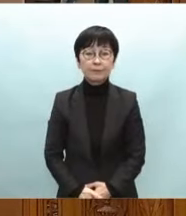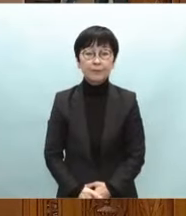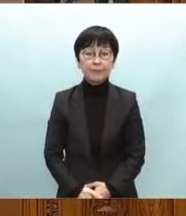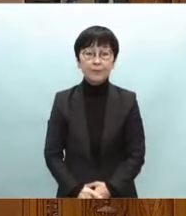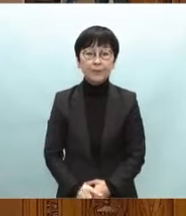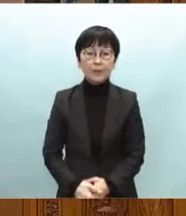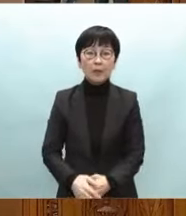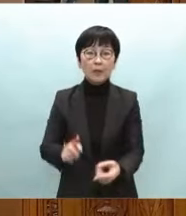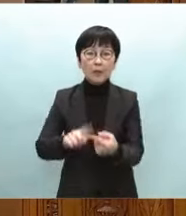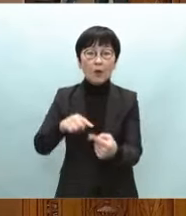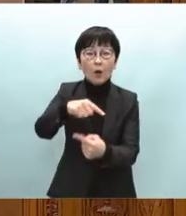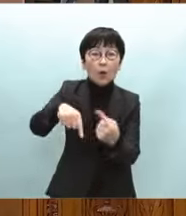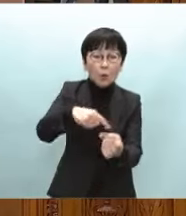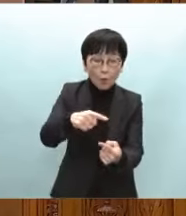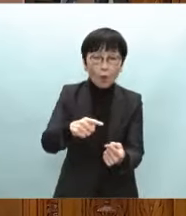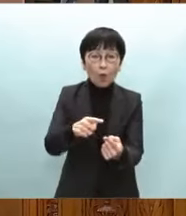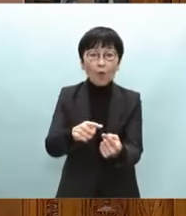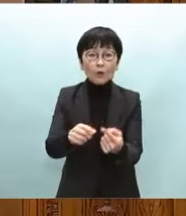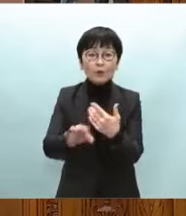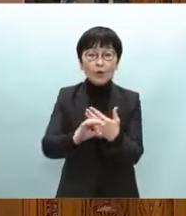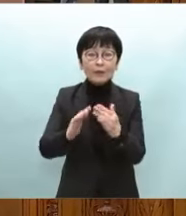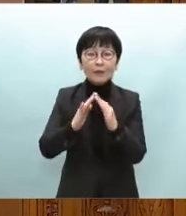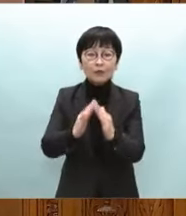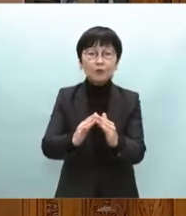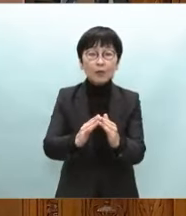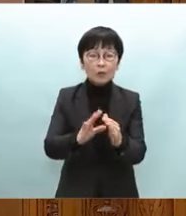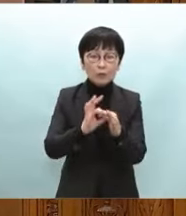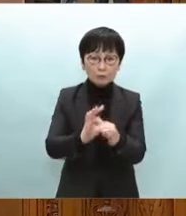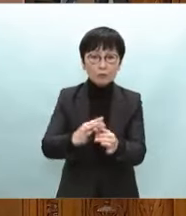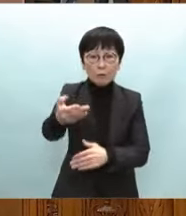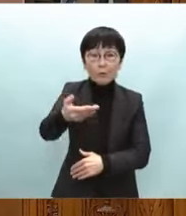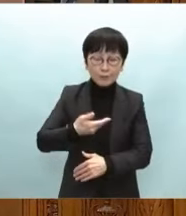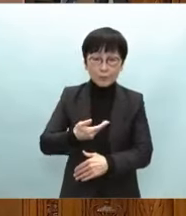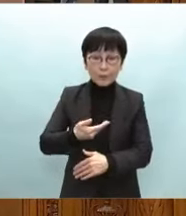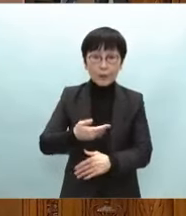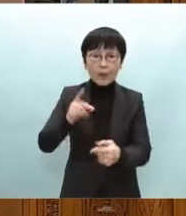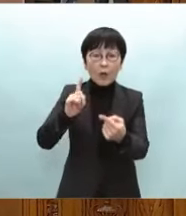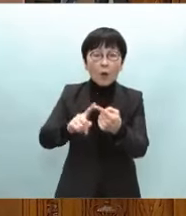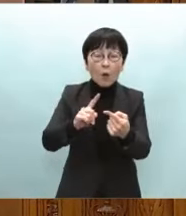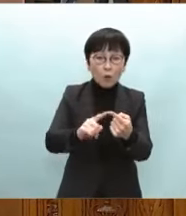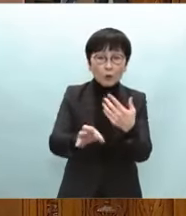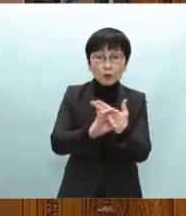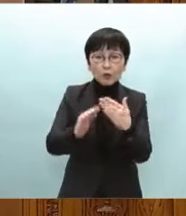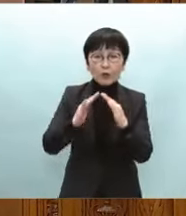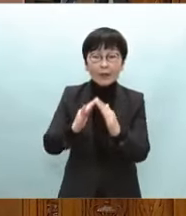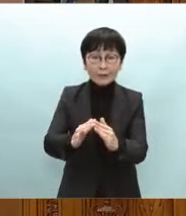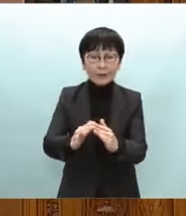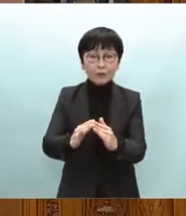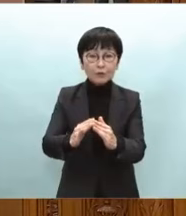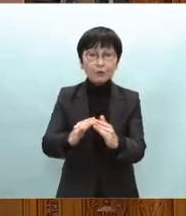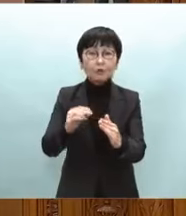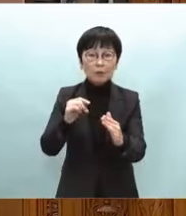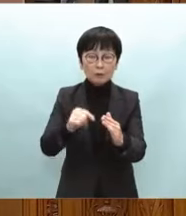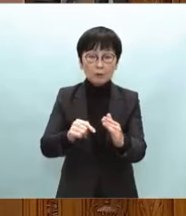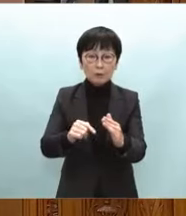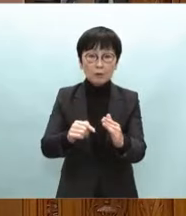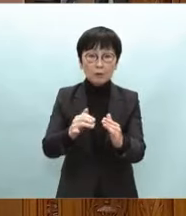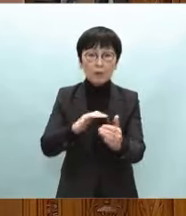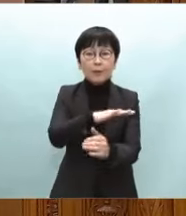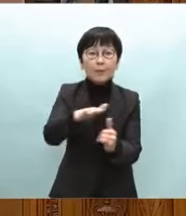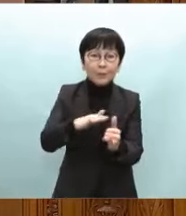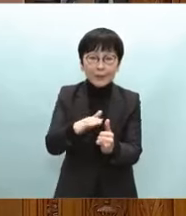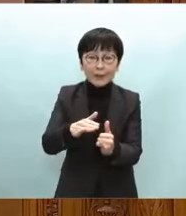急仮設住宅についてお尋ねがありました応急仮設住宅には民間